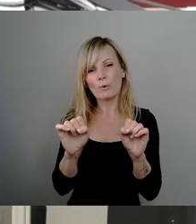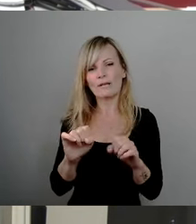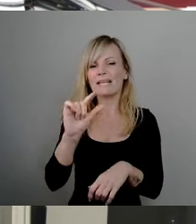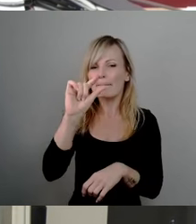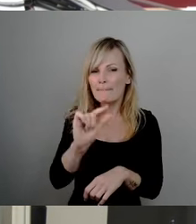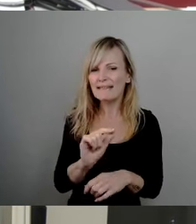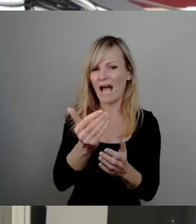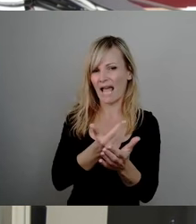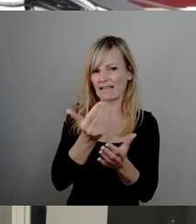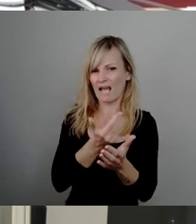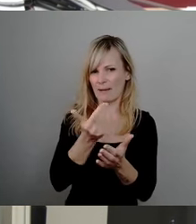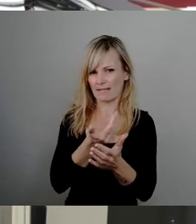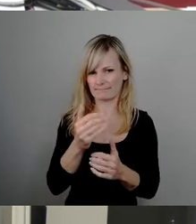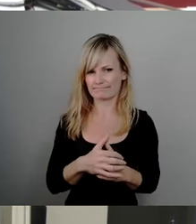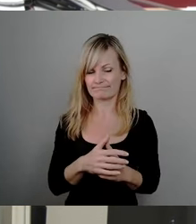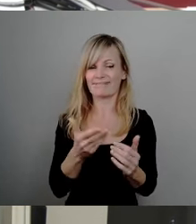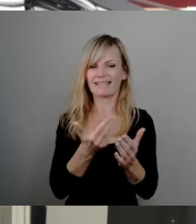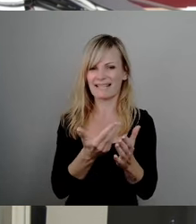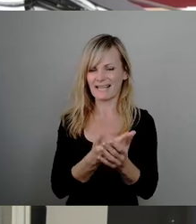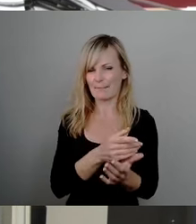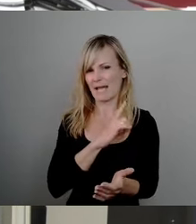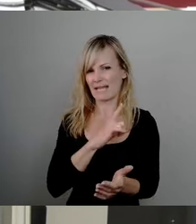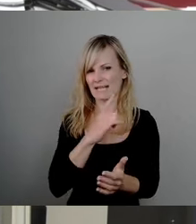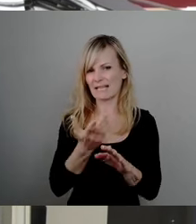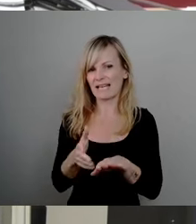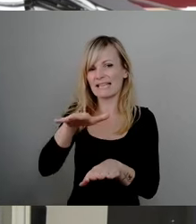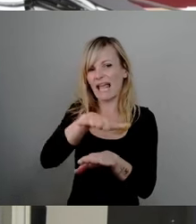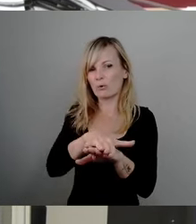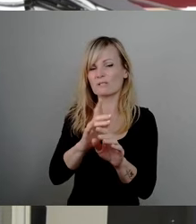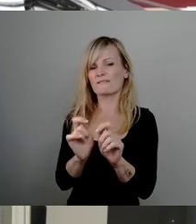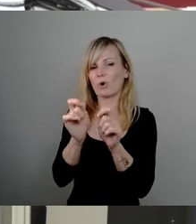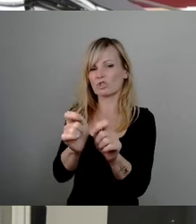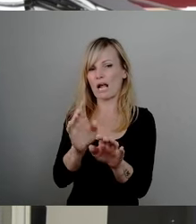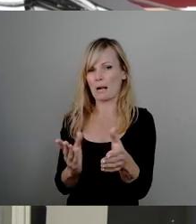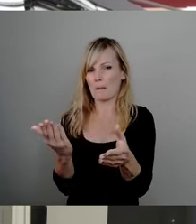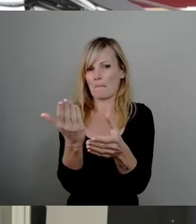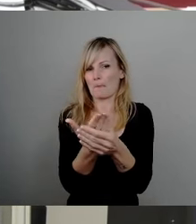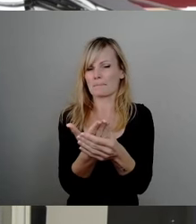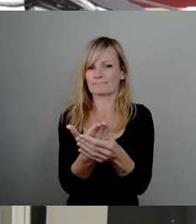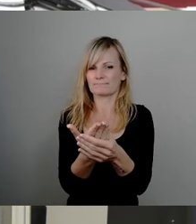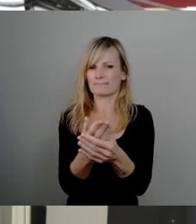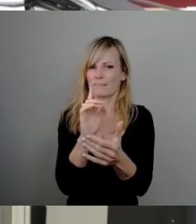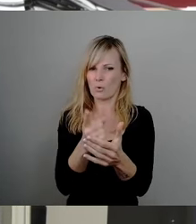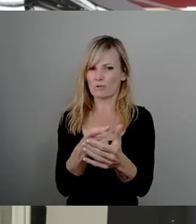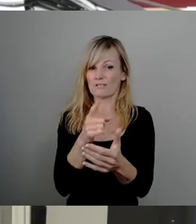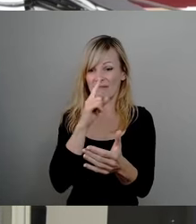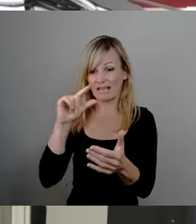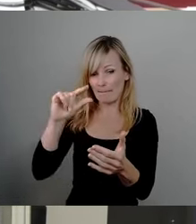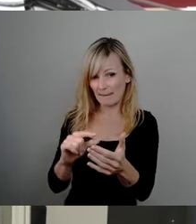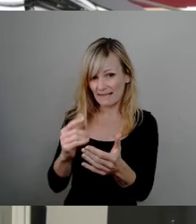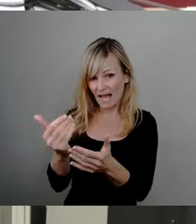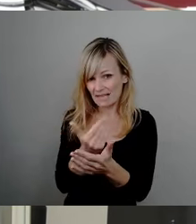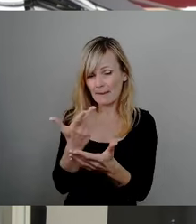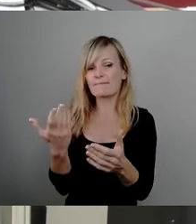normalerweise noch ein Deckungsvorschlag hinzugefügt werden muss, dem Antrag, wie mit den Mindereinnahmen umzugehen ist. Nun haben wir hier die Situation,